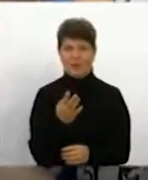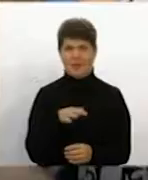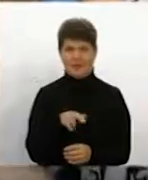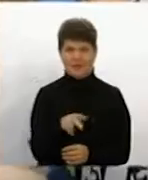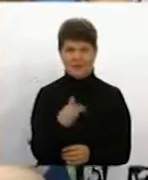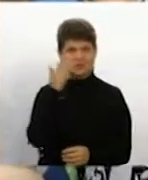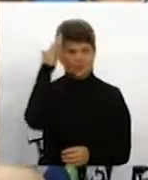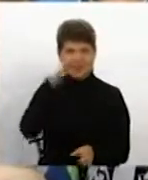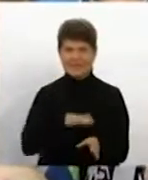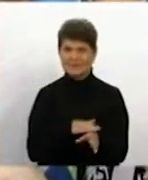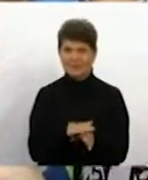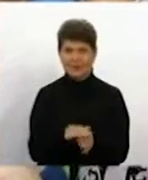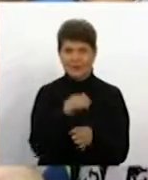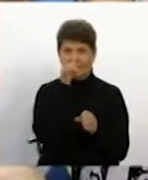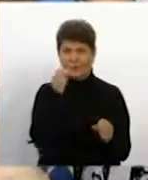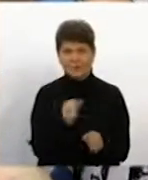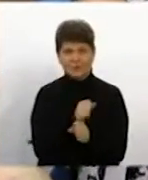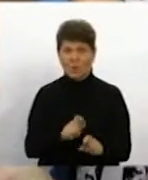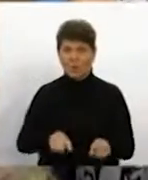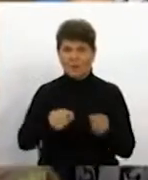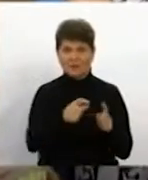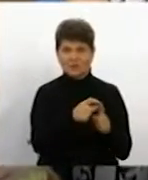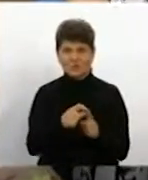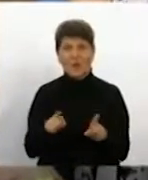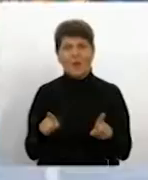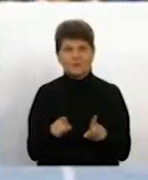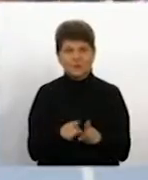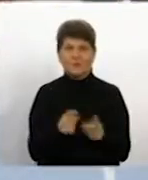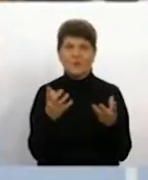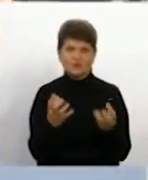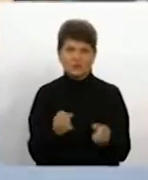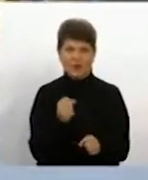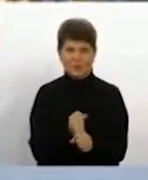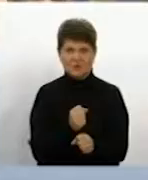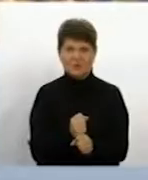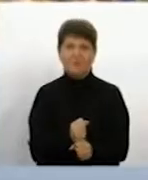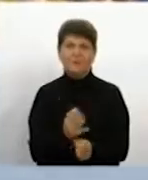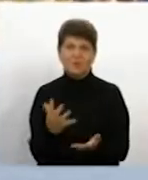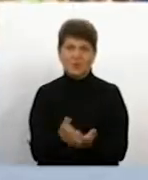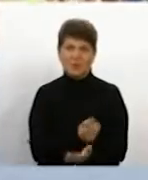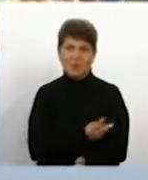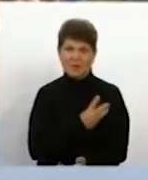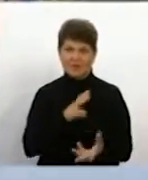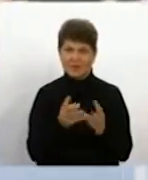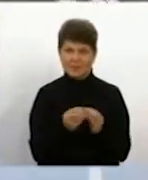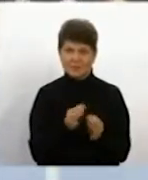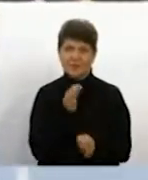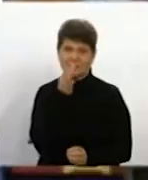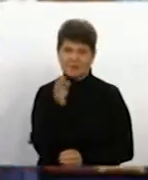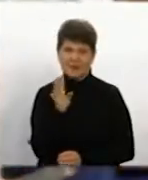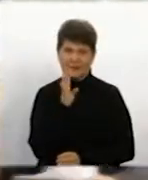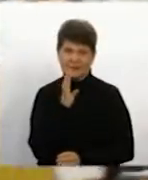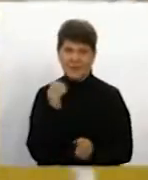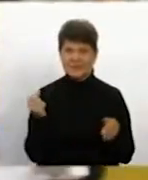просто неможливо передати словами. Все одно є над чим працювати. Аби досягти бажаного результату, розповідають дівчатах, у